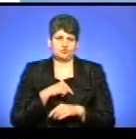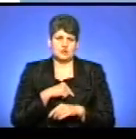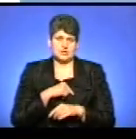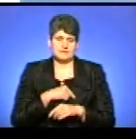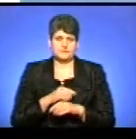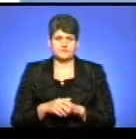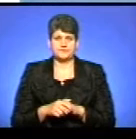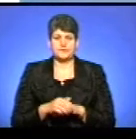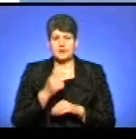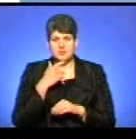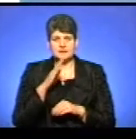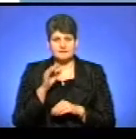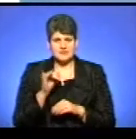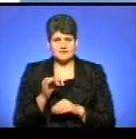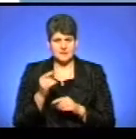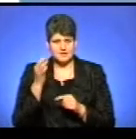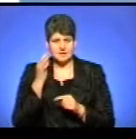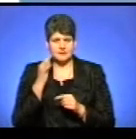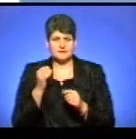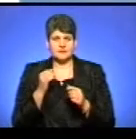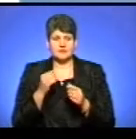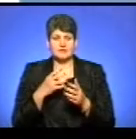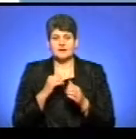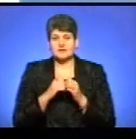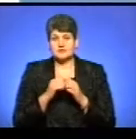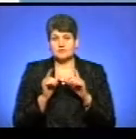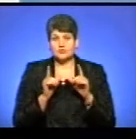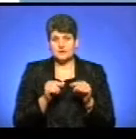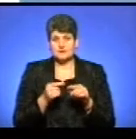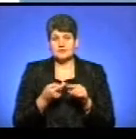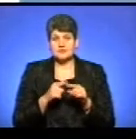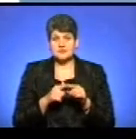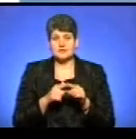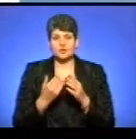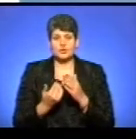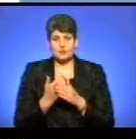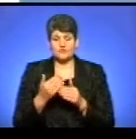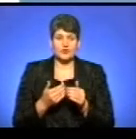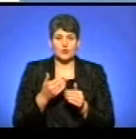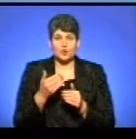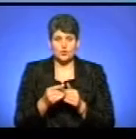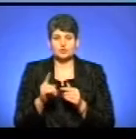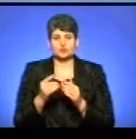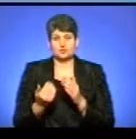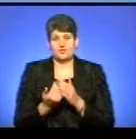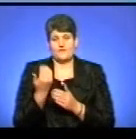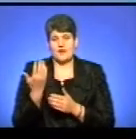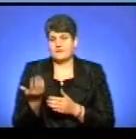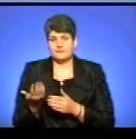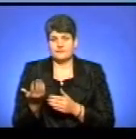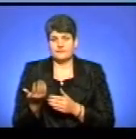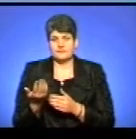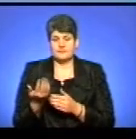Пане Василю, можливо, Ви згадаєте якийсь конкретний Каждая поїздка, розумієте, це новий крок, новий поштовх на щось нове, на щось,